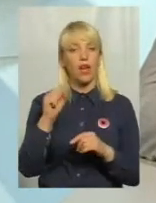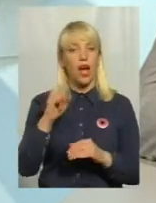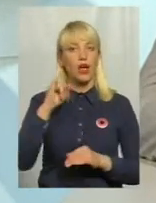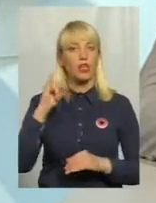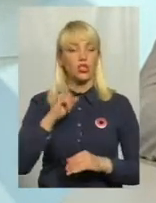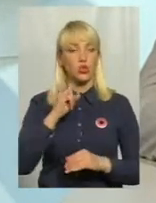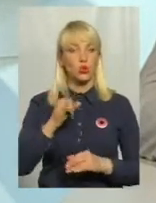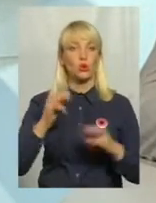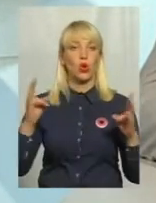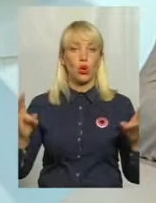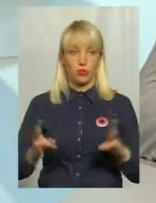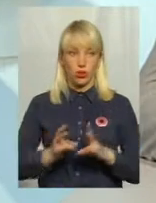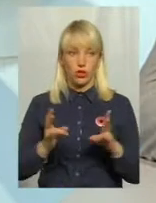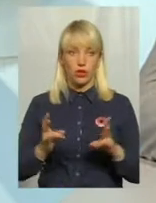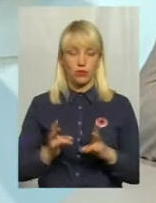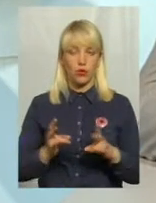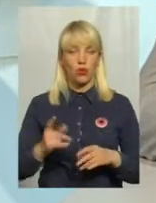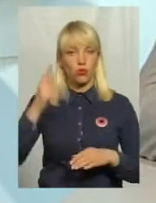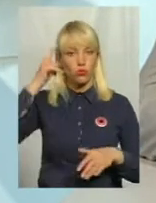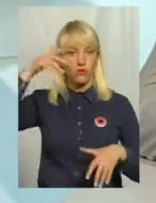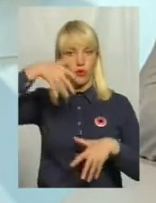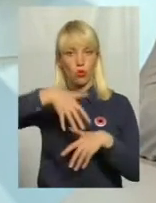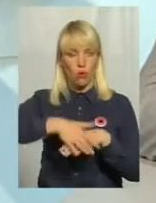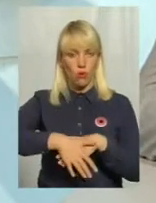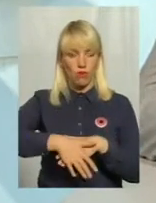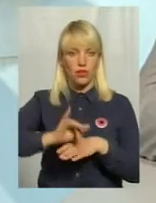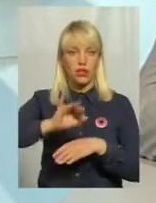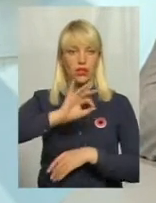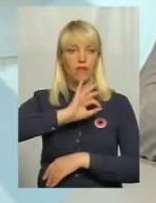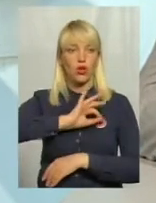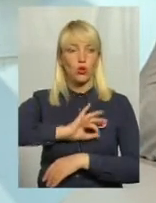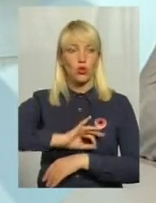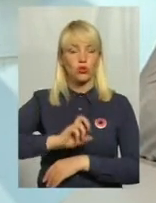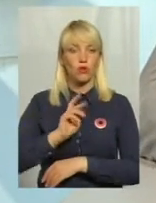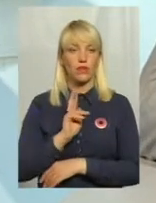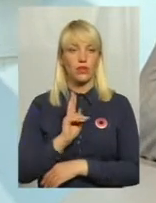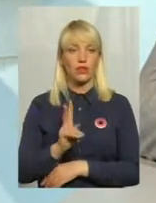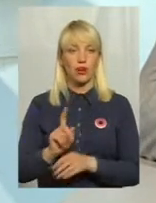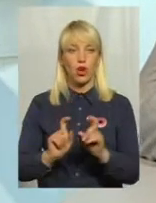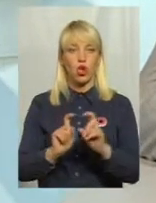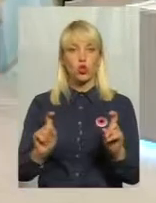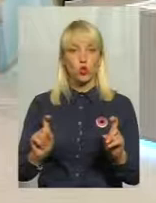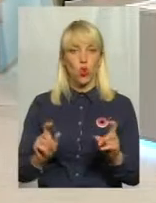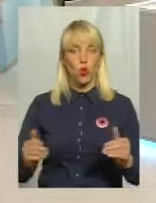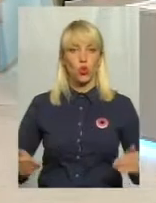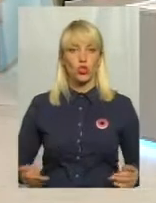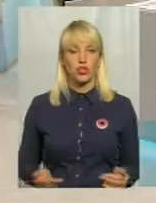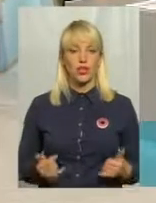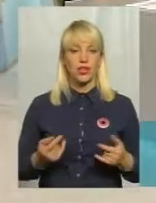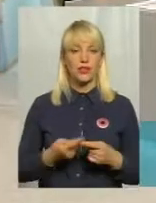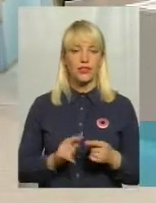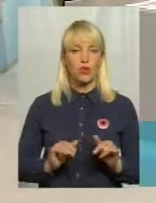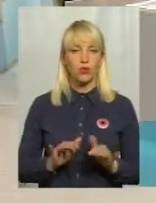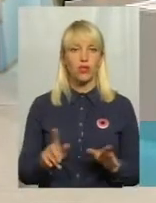необхідно усвідомлювати і використовувати як школу життя, ця подія, яка